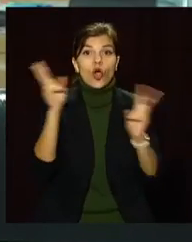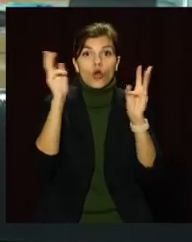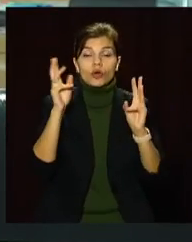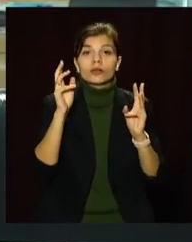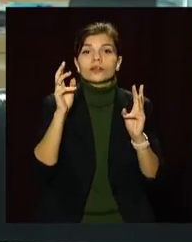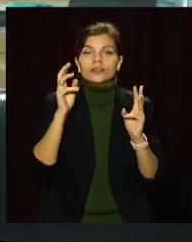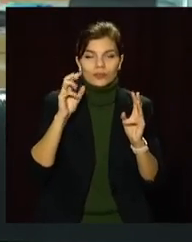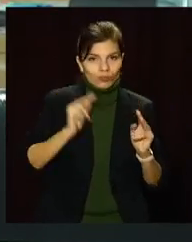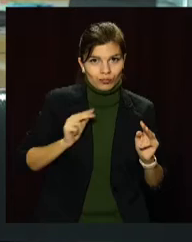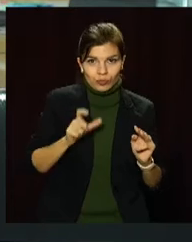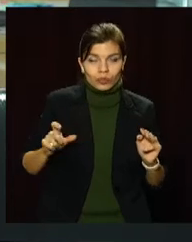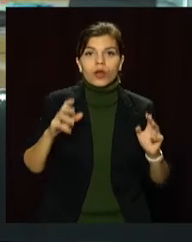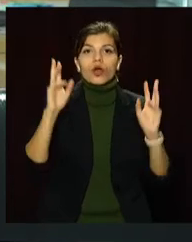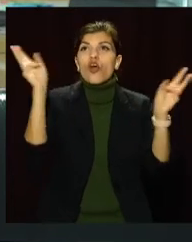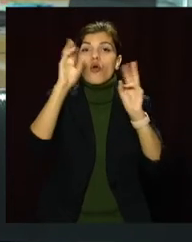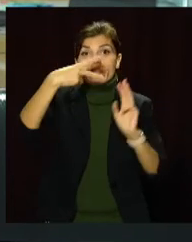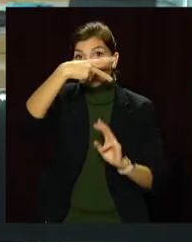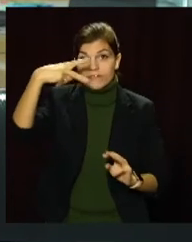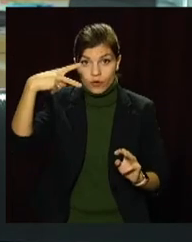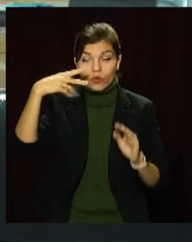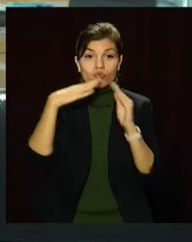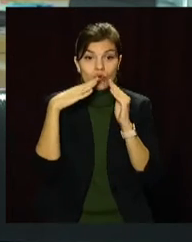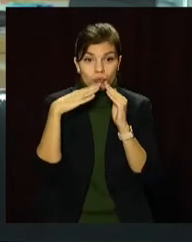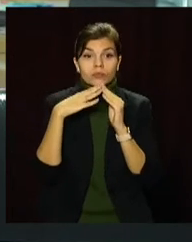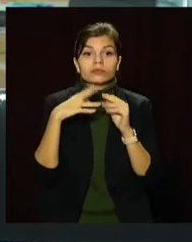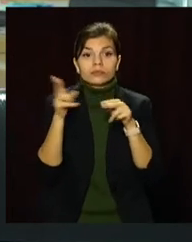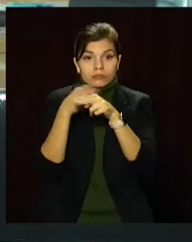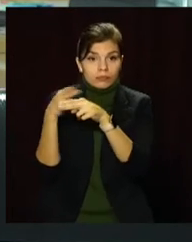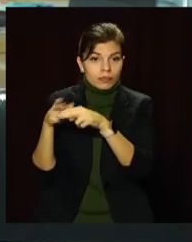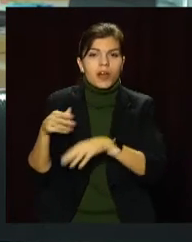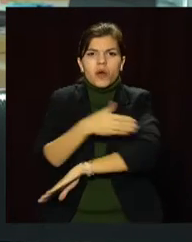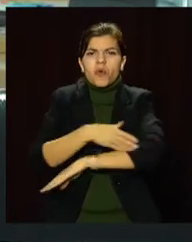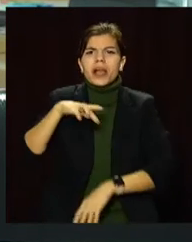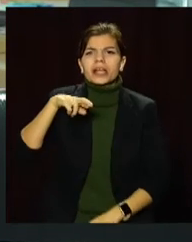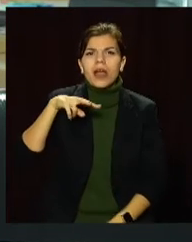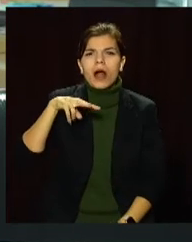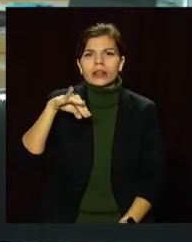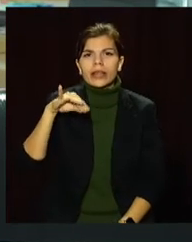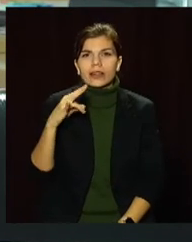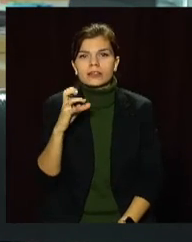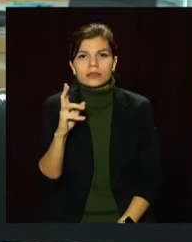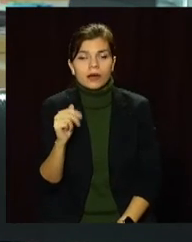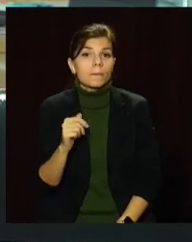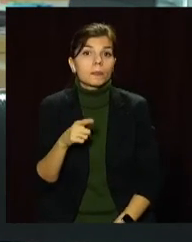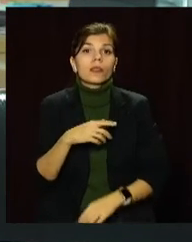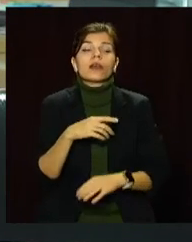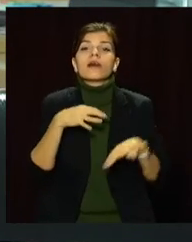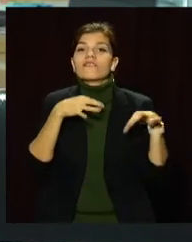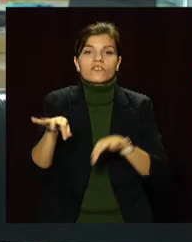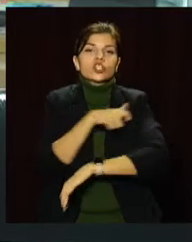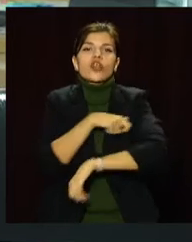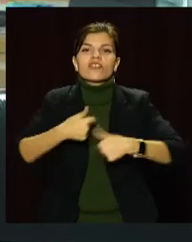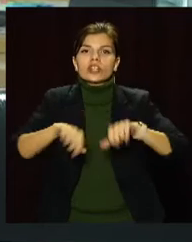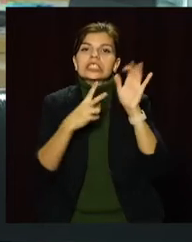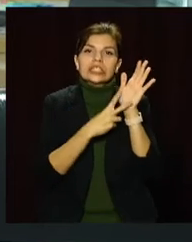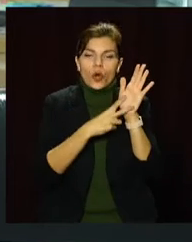ліквідували пожежу у двоповерховому житловому будинку на вулиці Ялтинській. За викликом виїхали чергові відділення